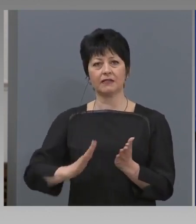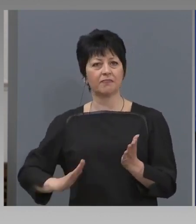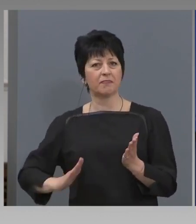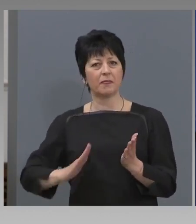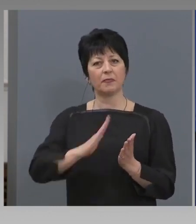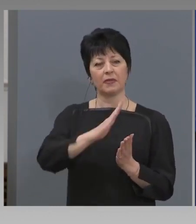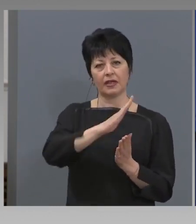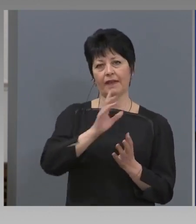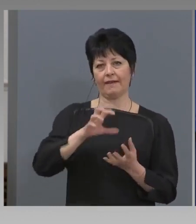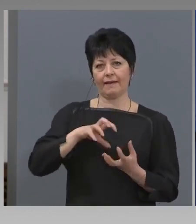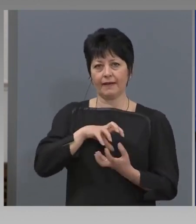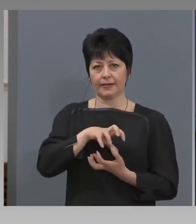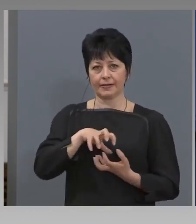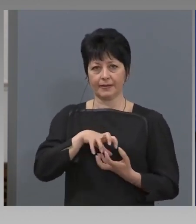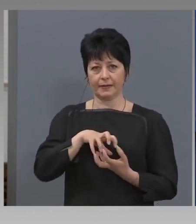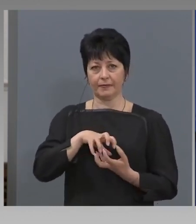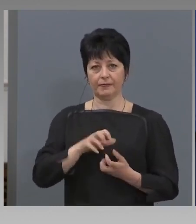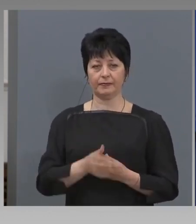кризата.